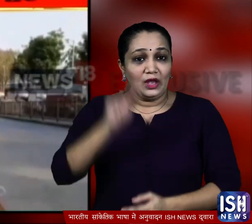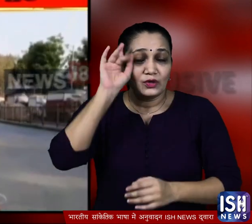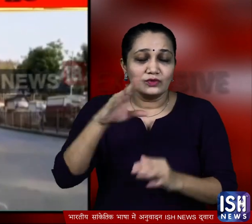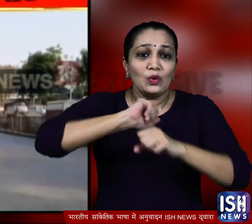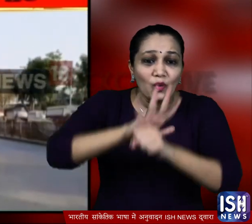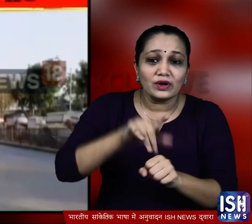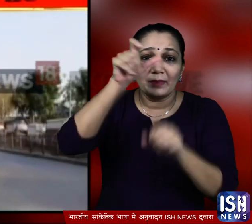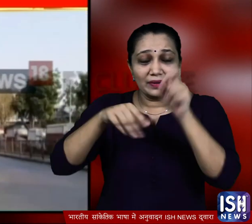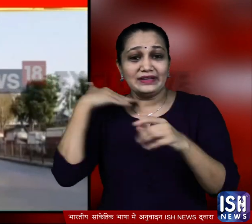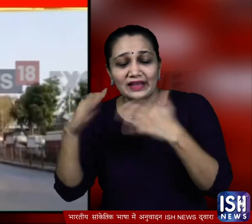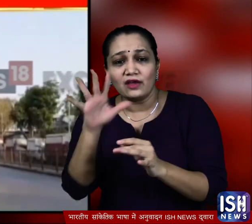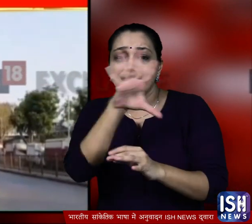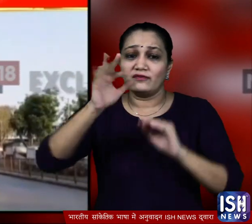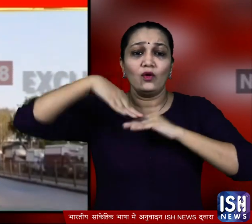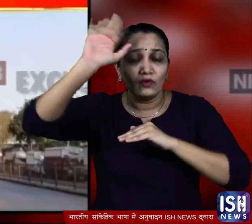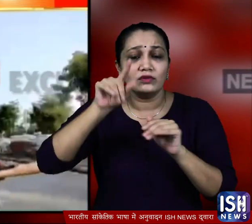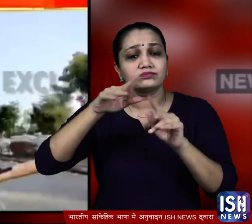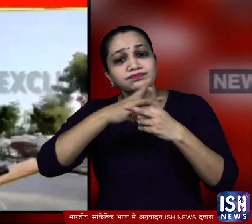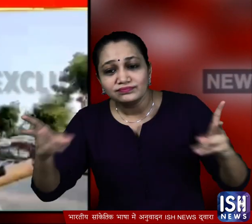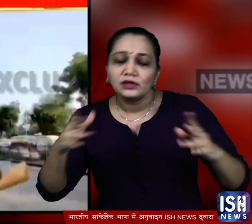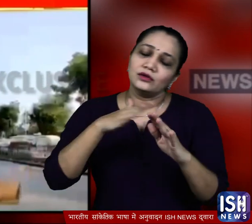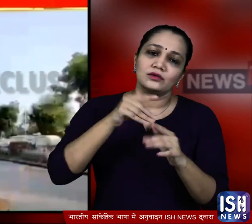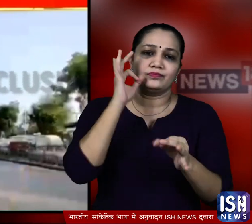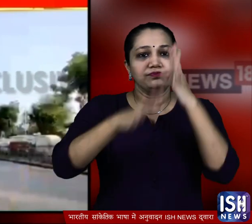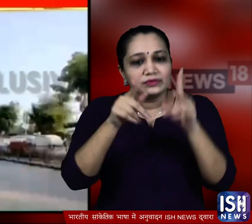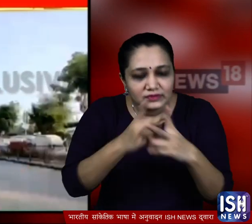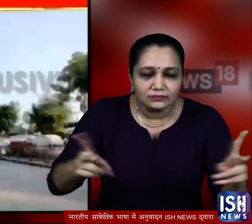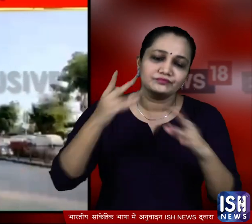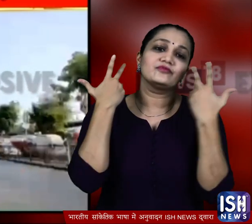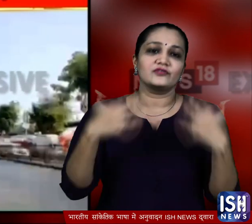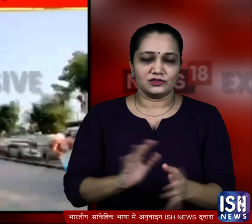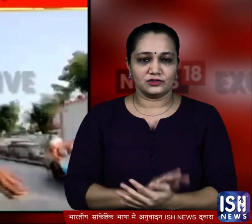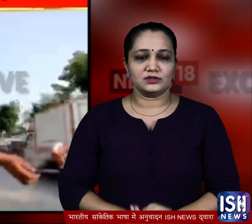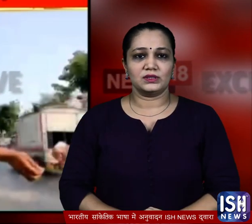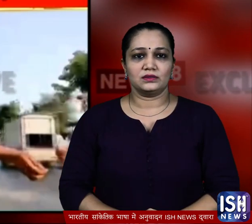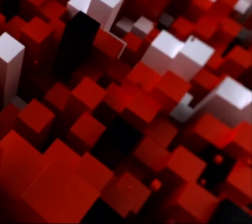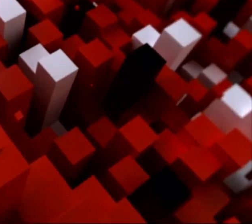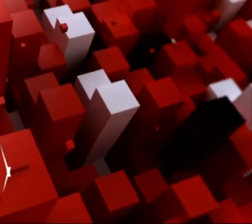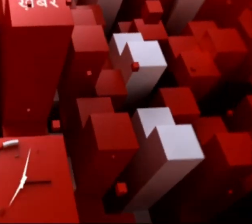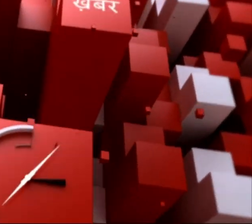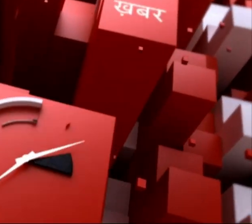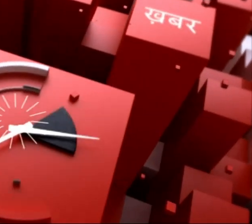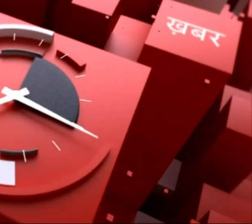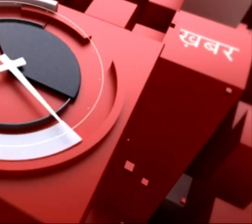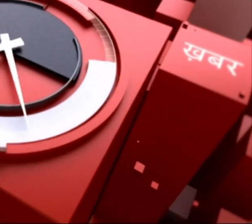खबर है कि कुरोना से मरने वाले करीब 500 लावारिस लोगों का वो अब तक इसी तरह अंतिम संसकार कर चुके हैं